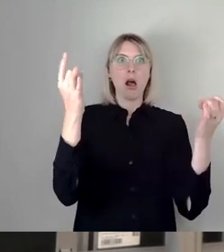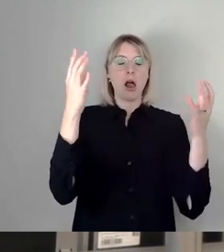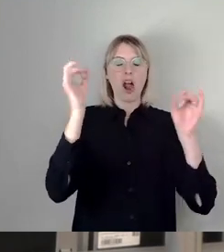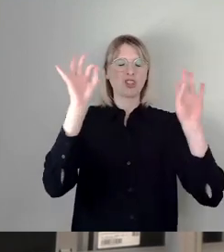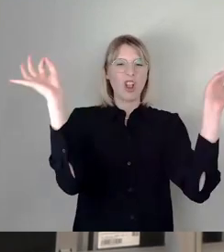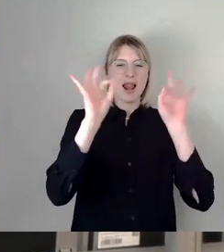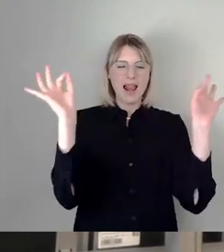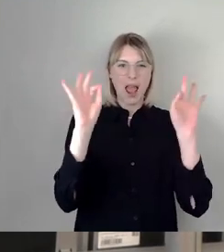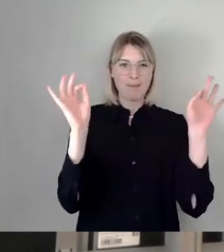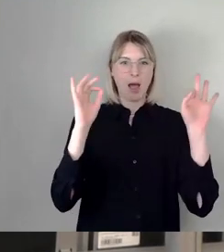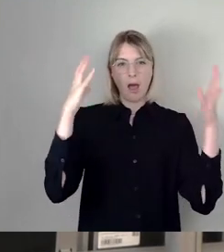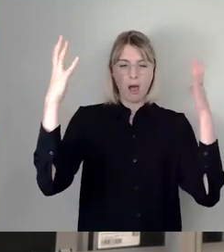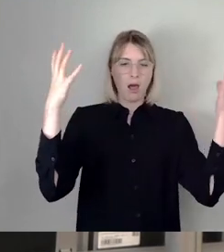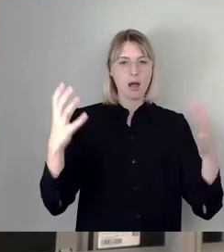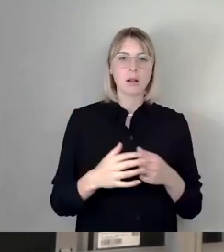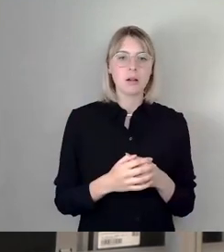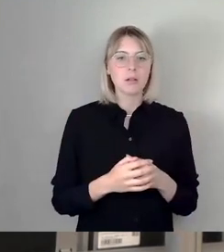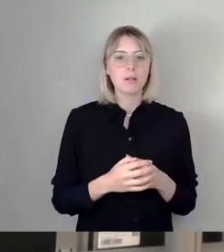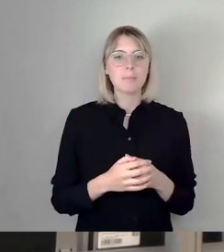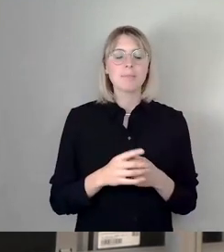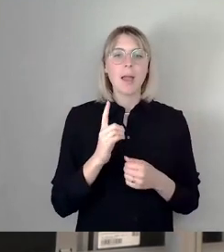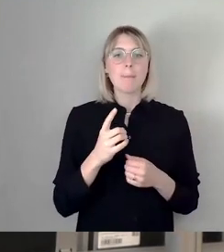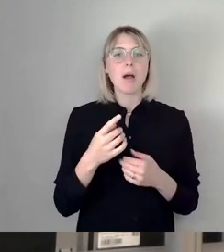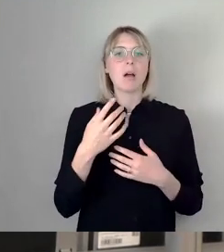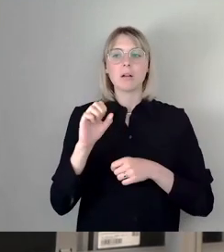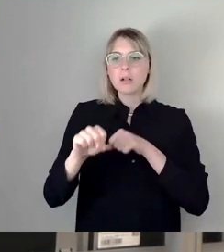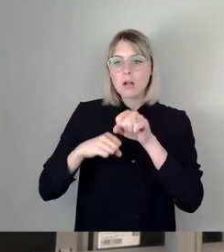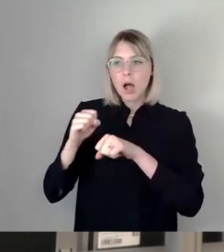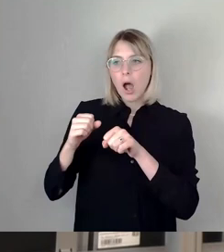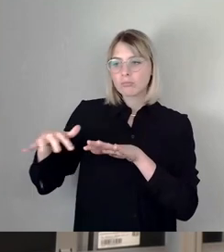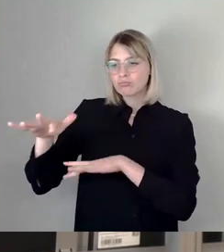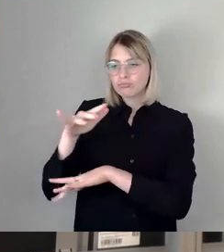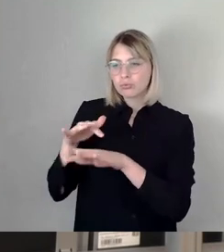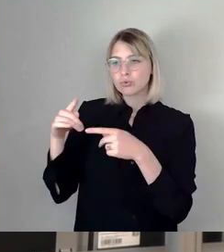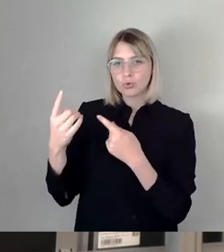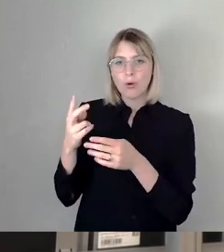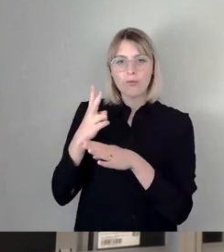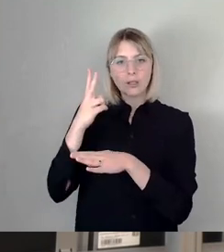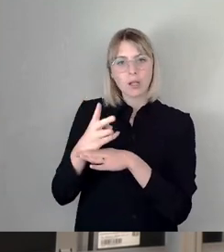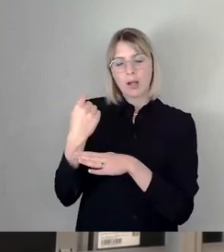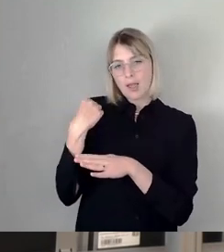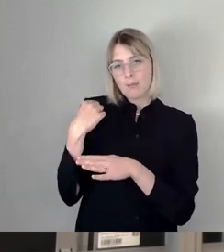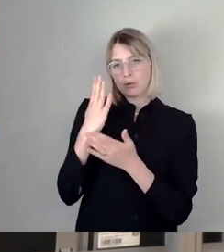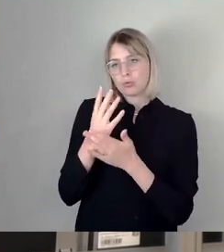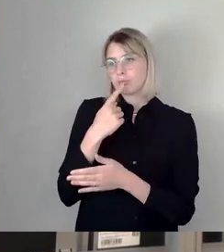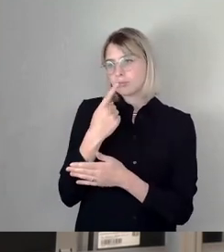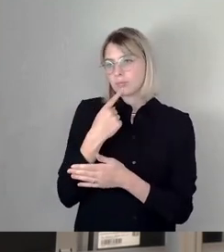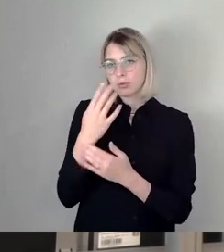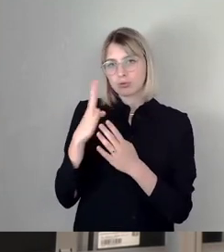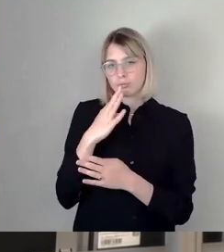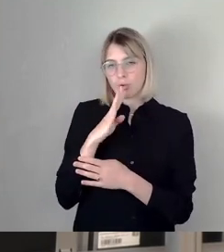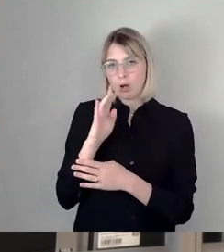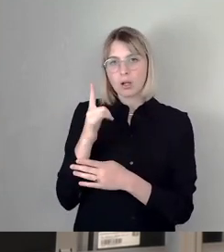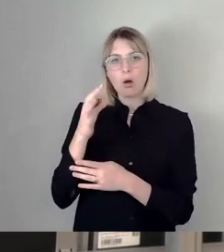unter und der Radlobby, jetzt vertreten durch den Redner, der gerade geredet hat und insbesondere von Frau Krause,